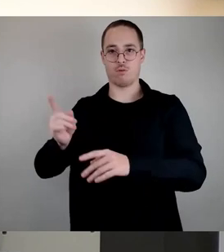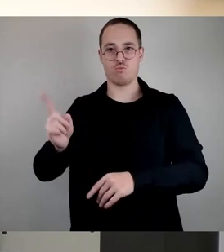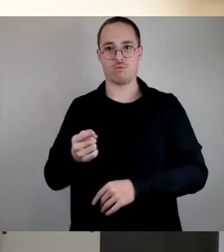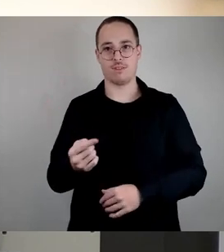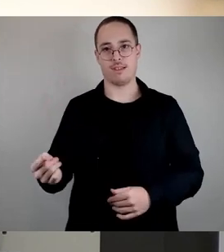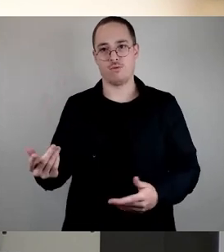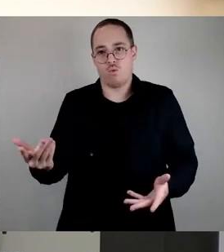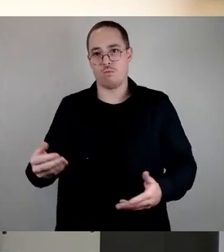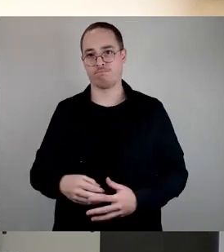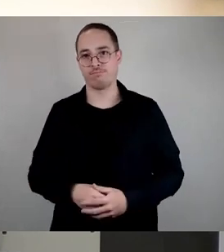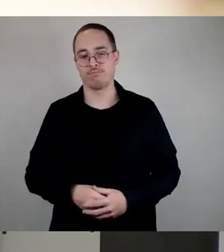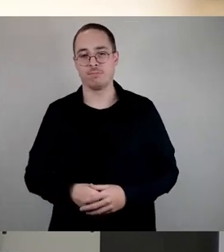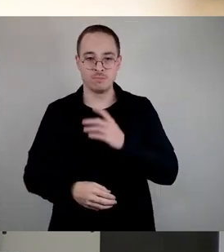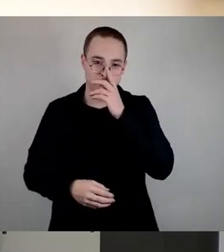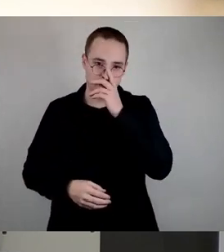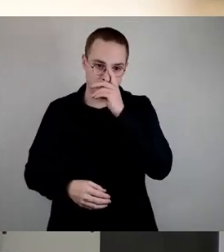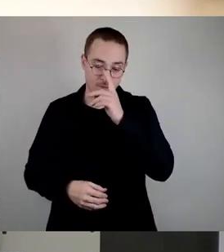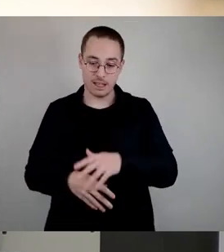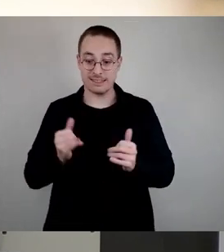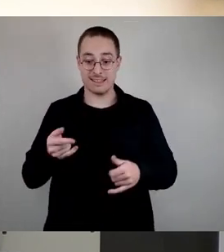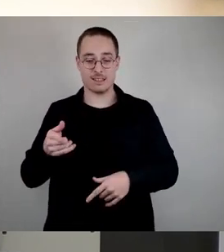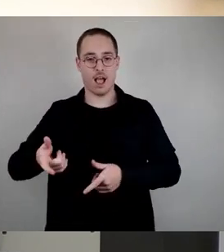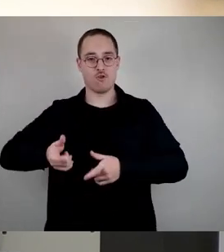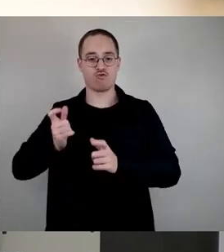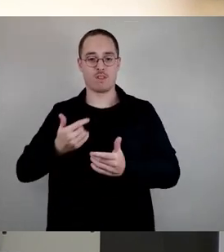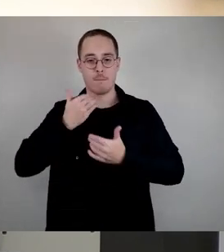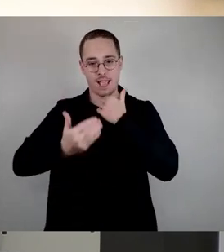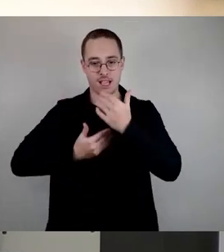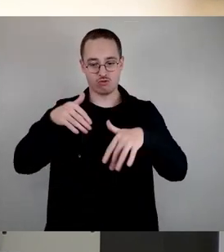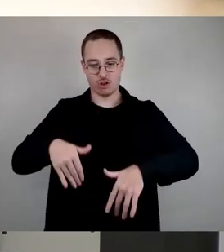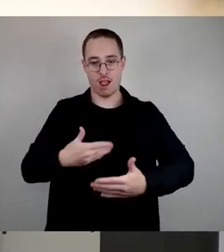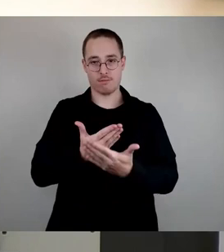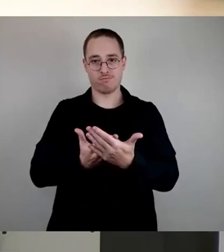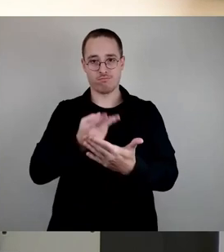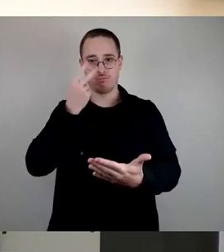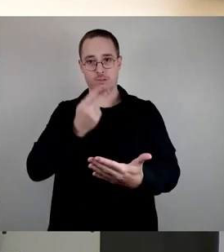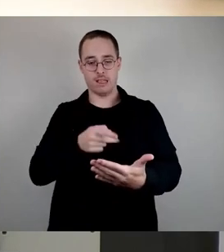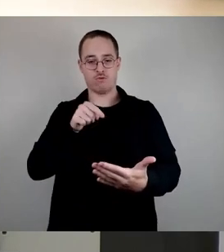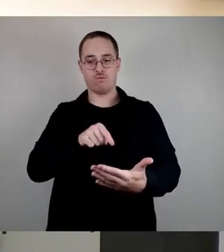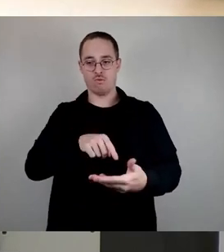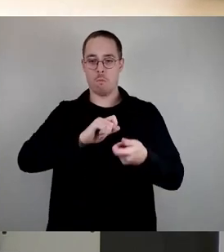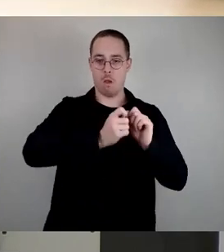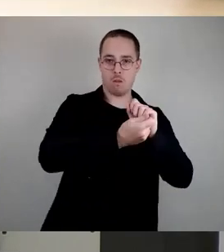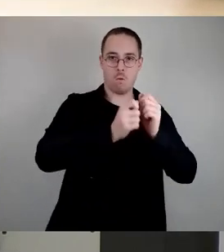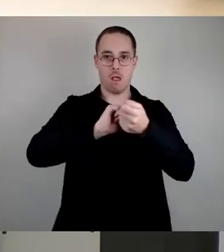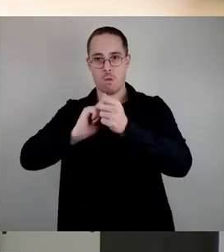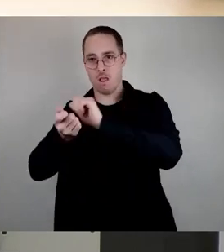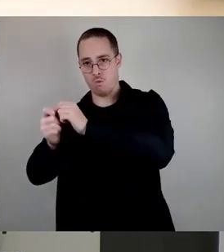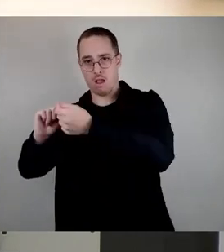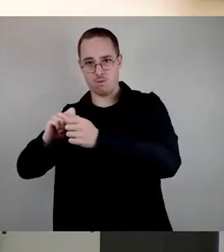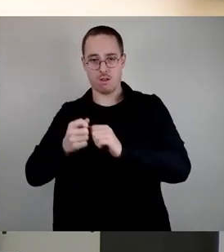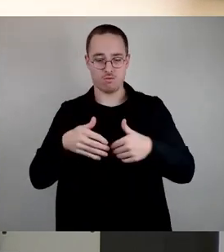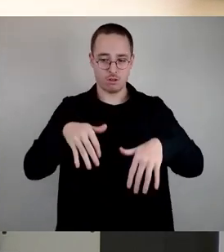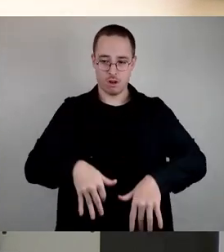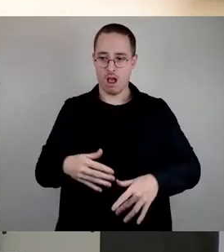Wir haben jetzt einen federführenden Ausschussbericht heute hier vorliegen, der all die umfassenden Änderungen aus den Stadtbezirksbeiräten und Ortschaftsräten beinhaltet,